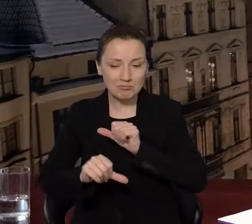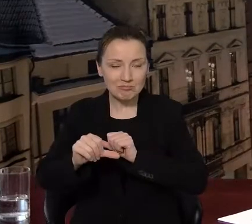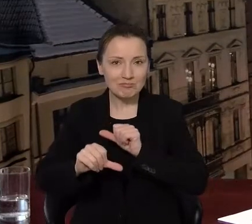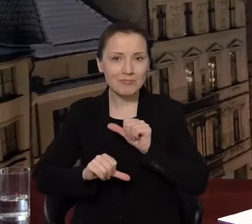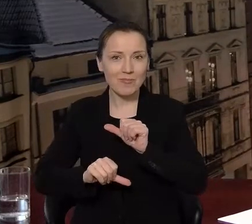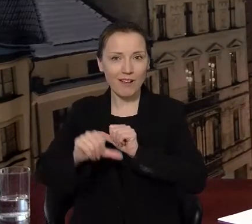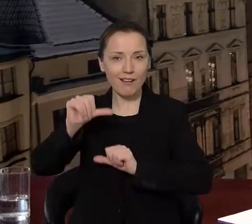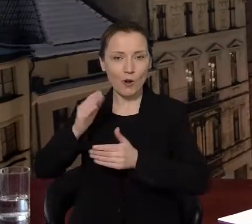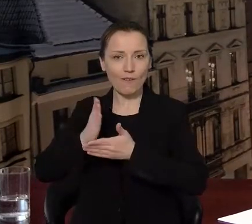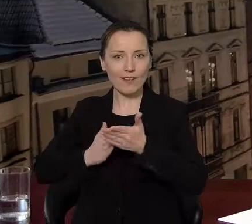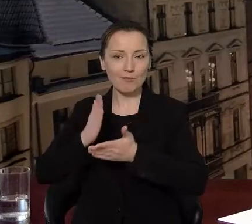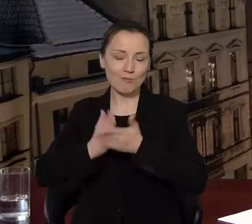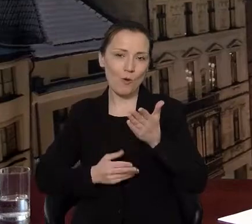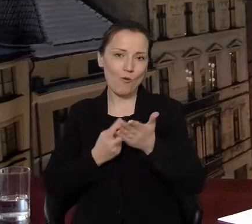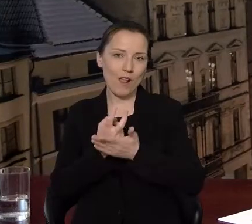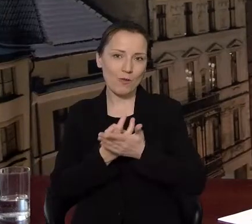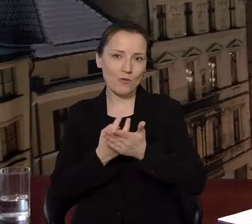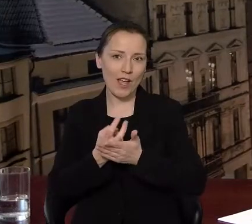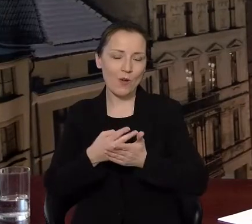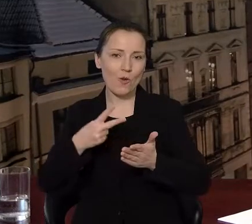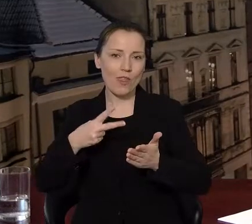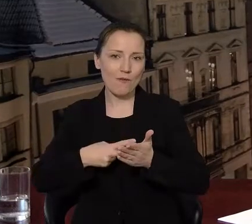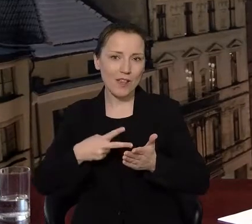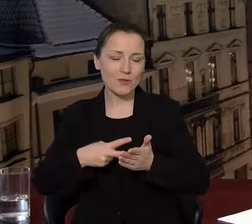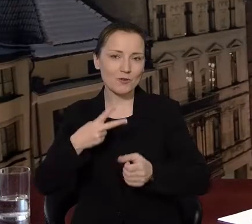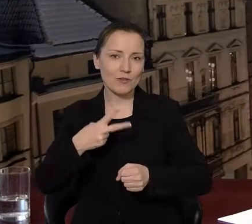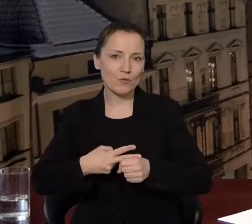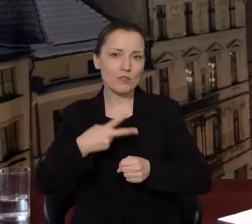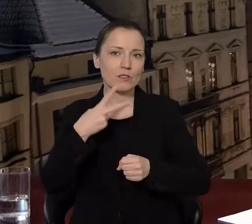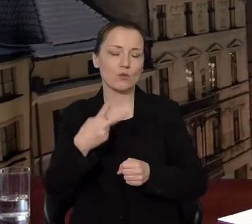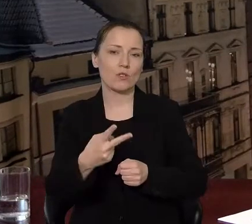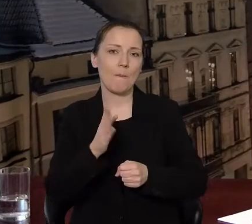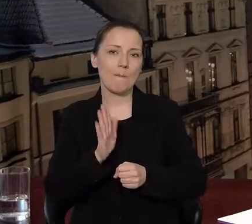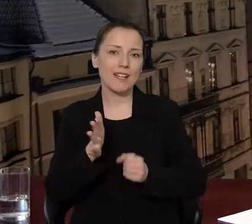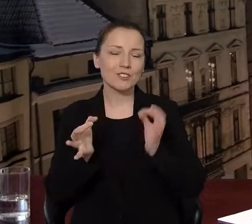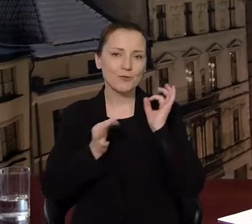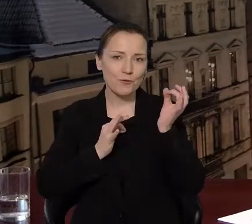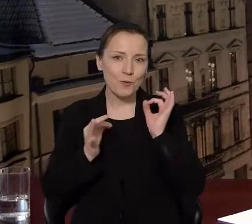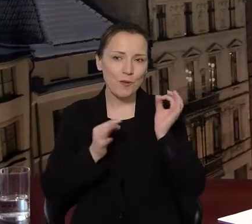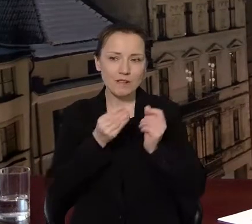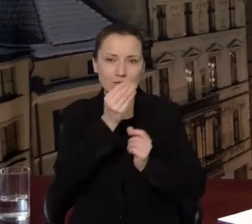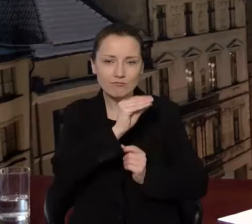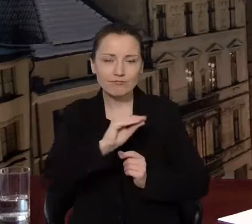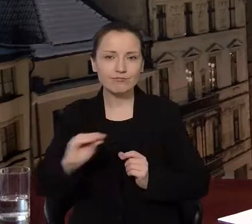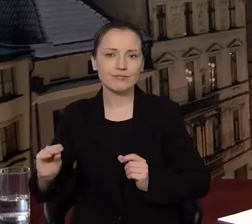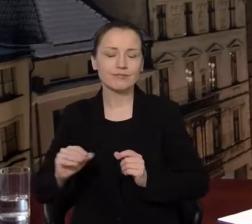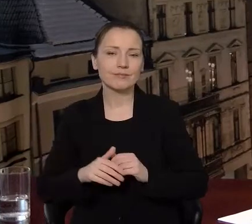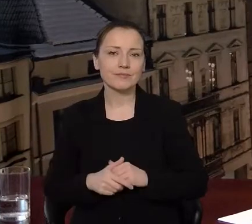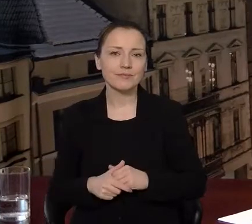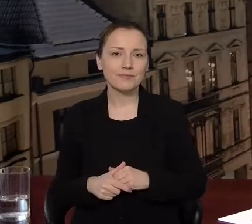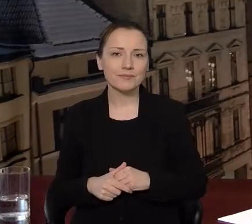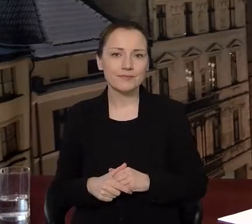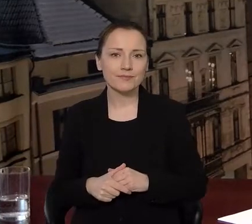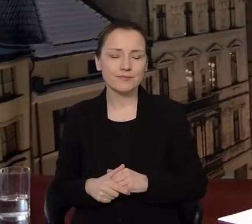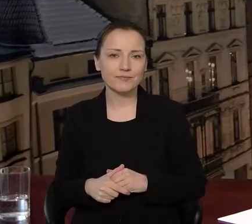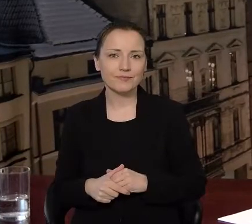czyli w połowie lutego 2022 roku. Będziemy pierwsze pakiety informacji